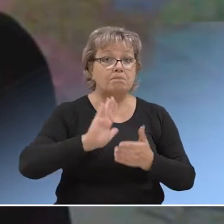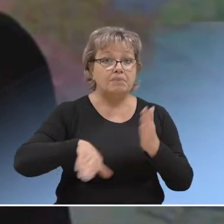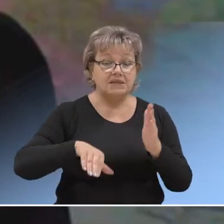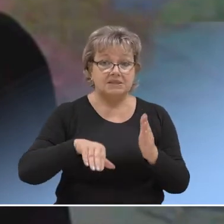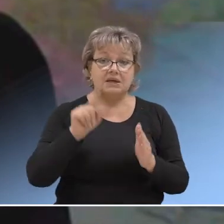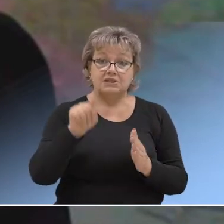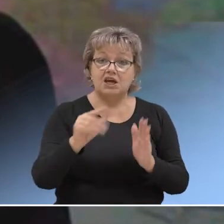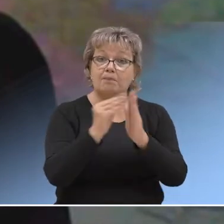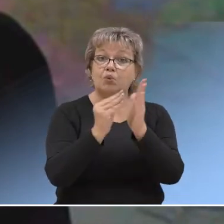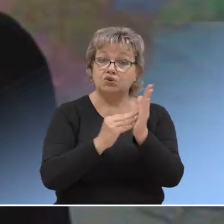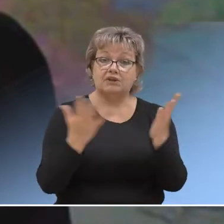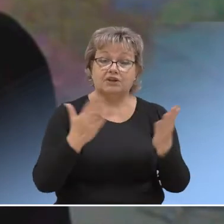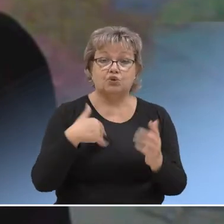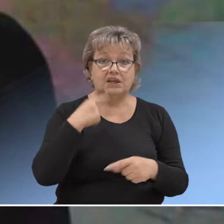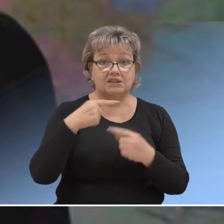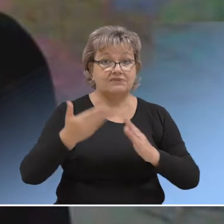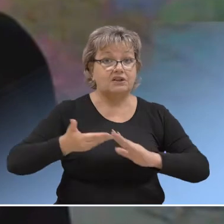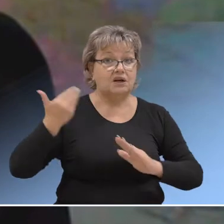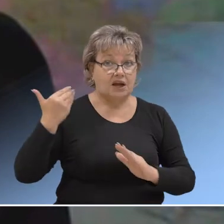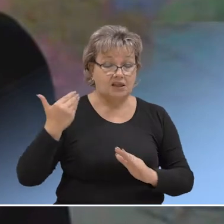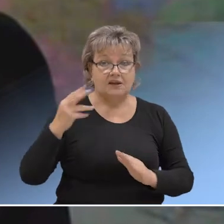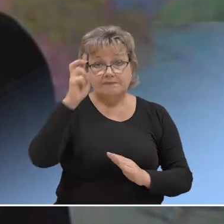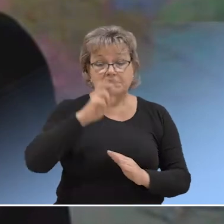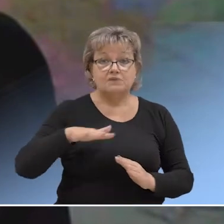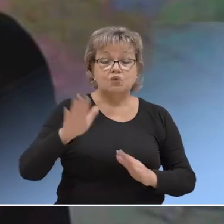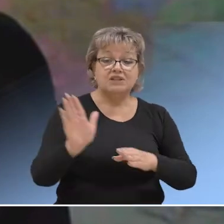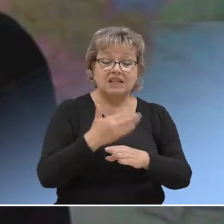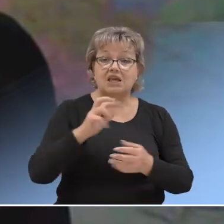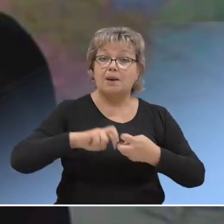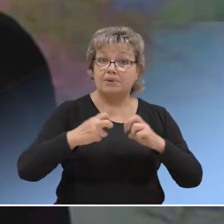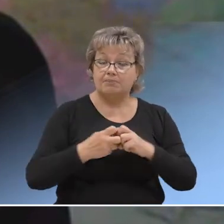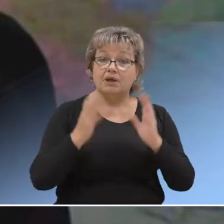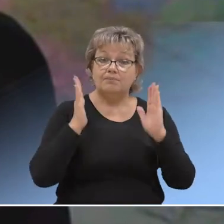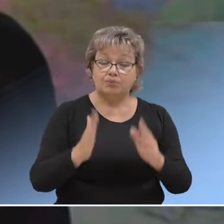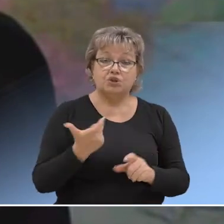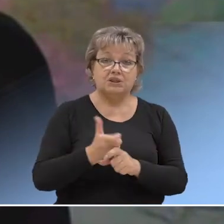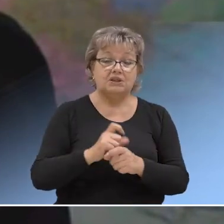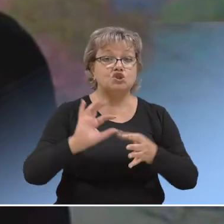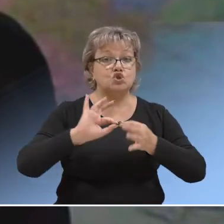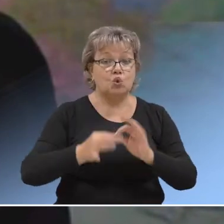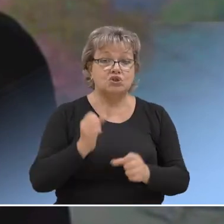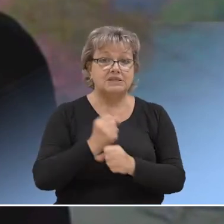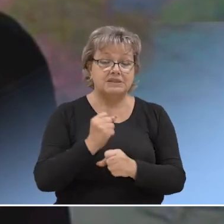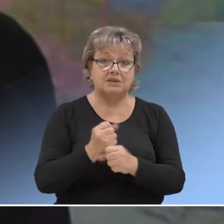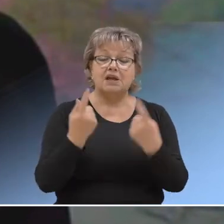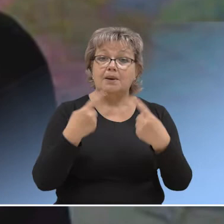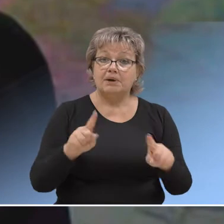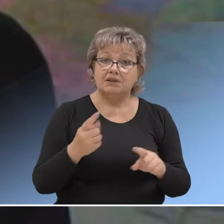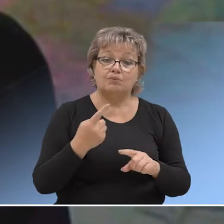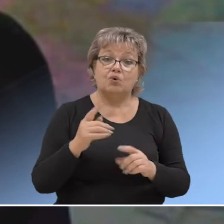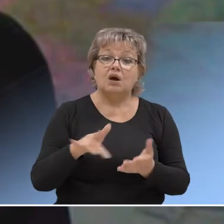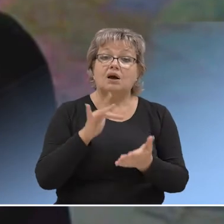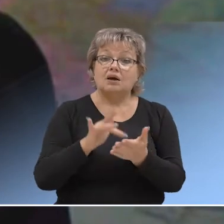тех пунктов, которые я назвал ранее, устранение проблем, будет это достаточно сложно сделать, поэтому